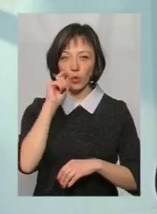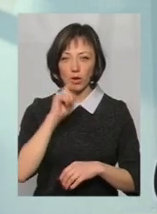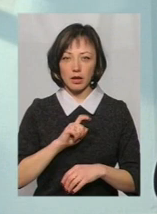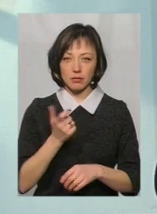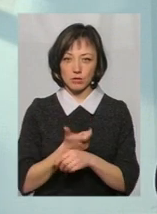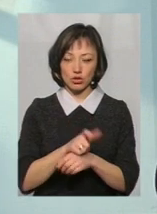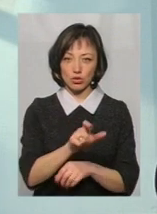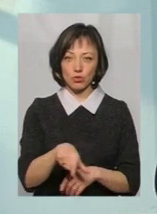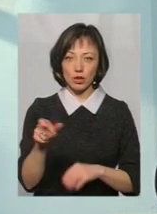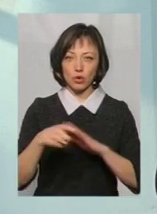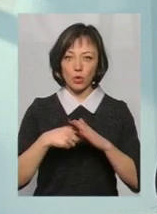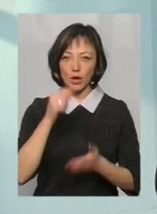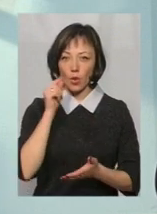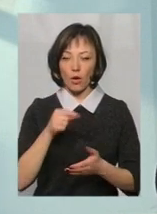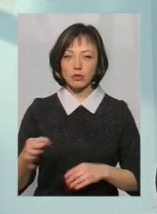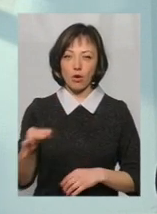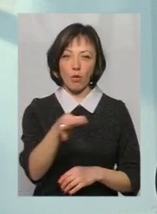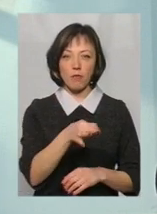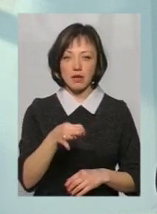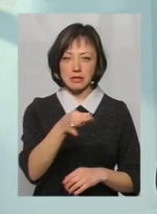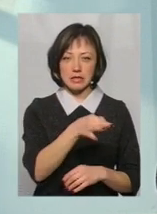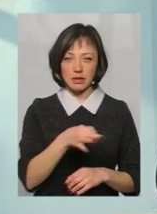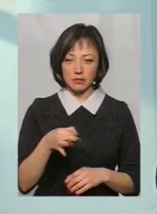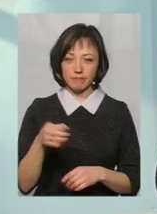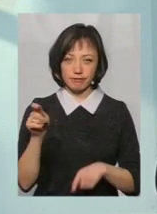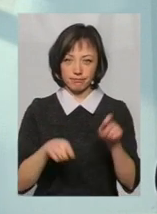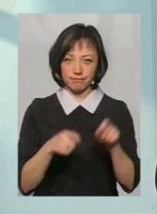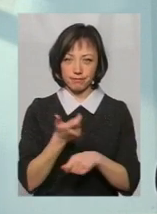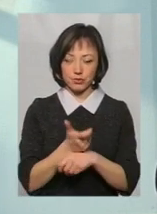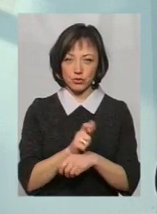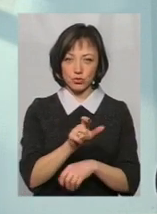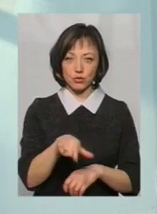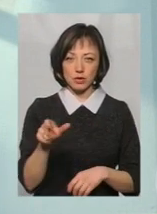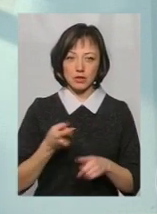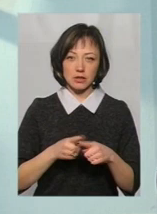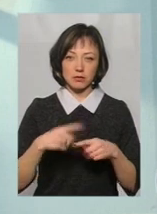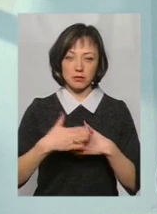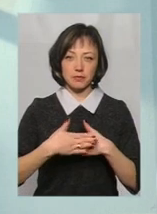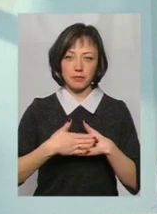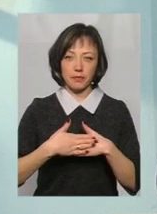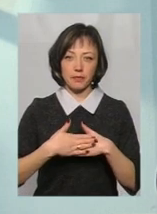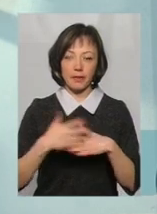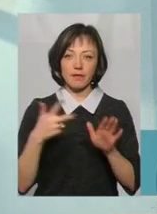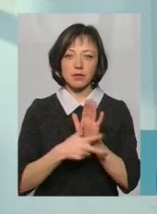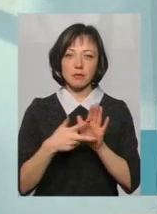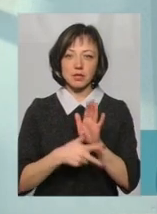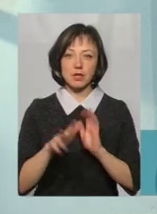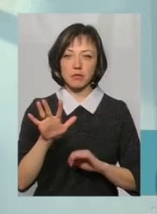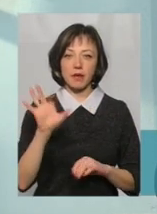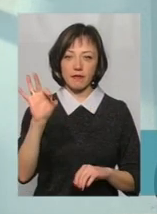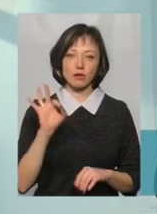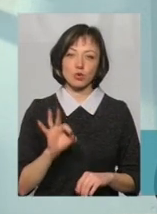з Донецької, Луганської областей, це десь відсотків 85,